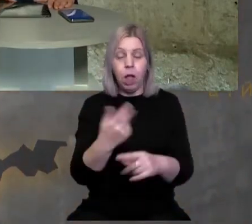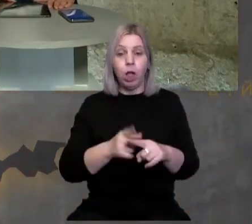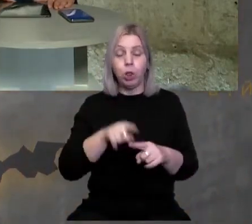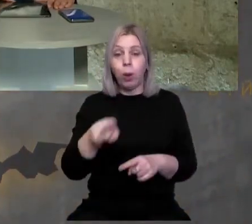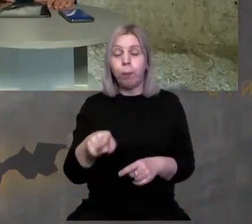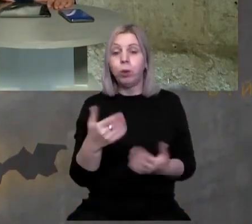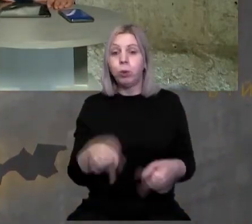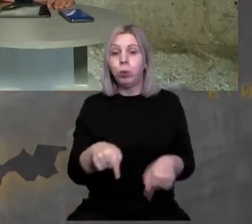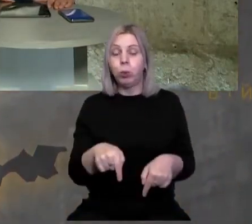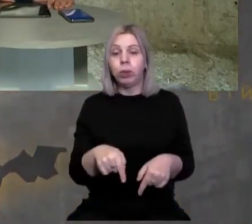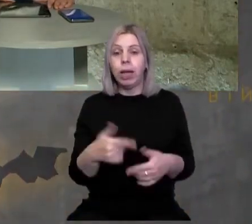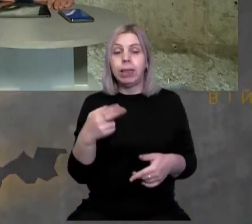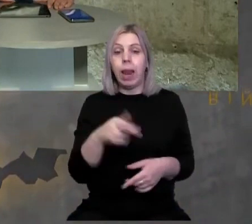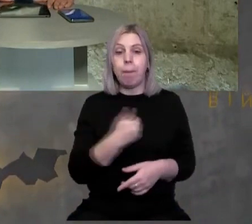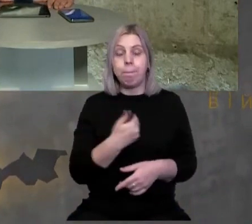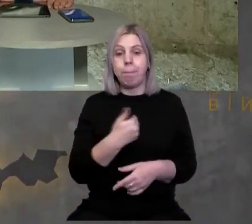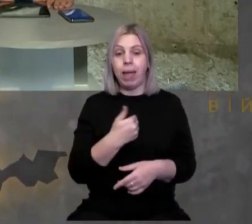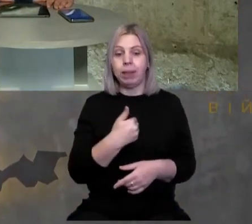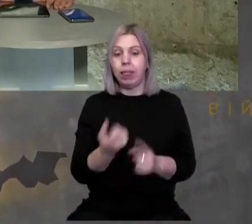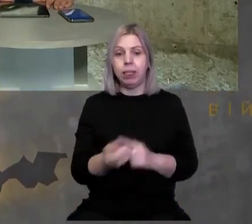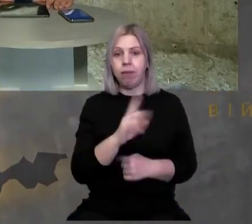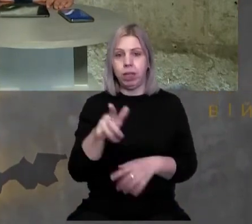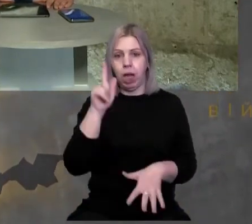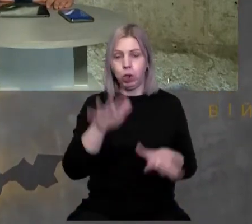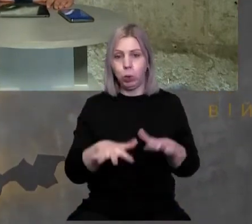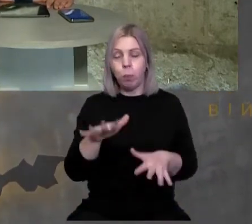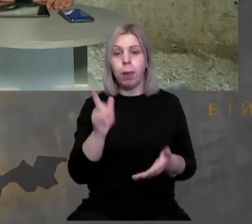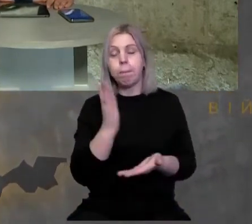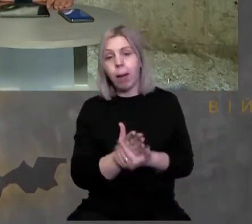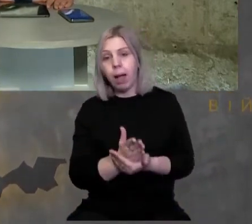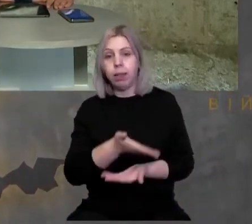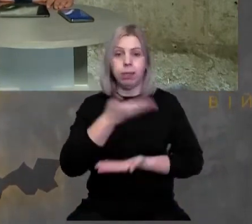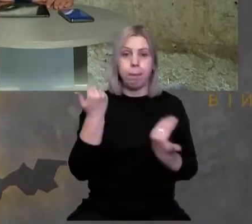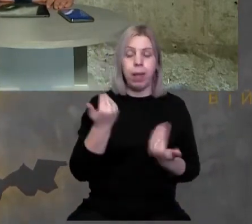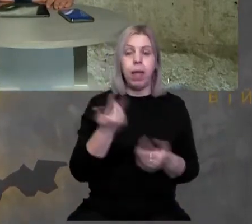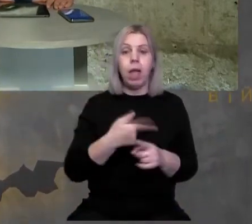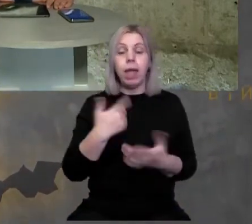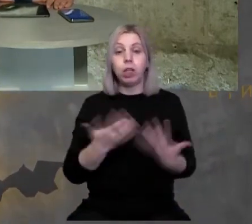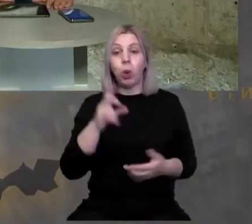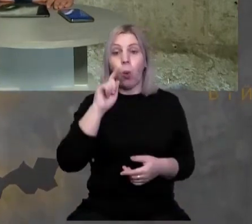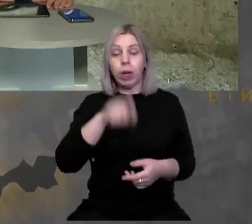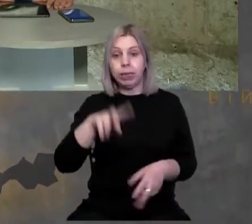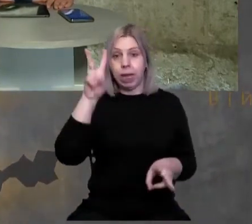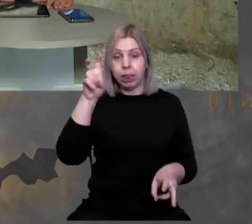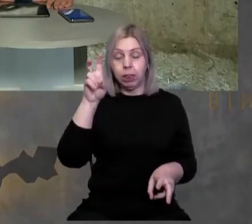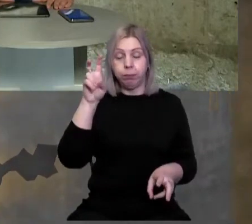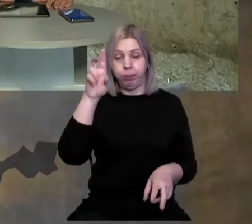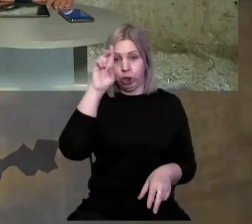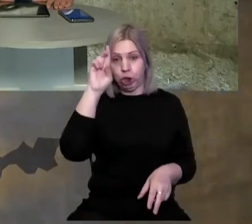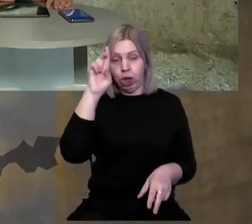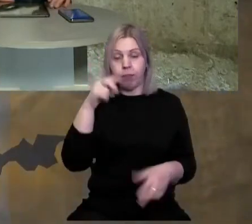Тому тут для мене не виникає сумнів, має чи не має бути. Якщо є українська держава, вона